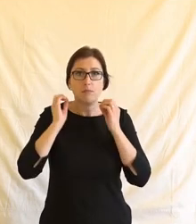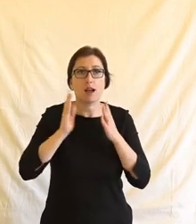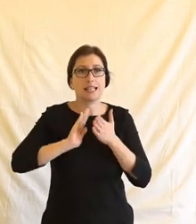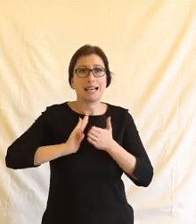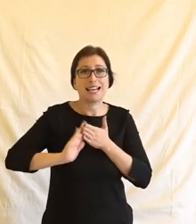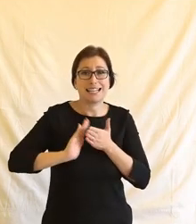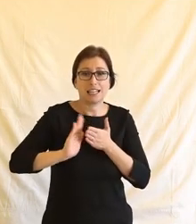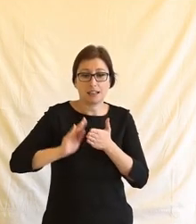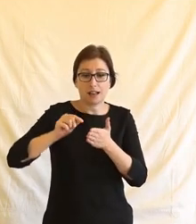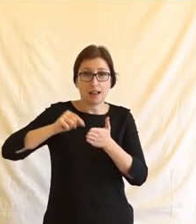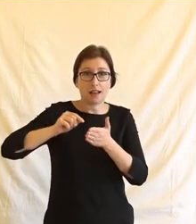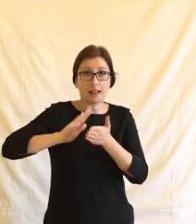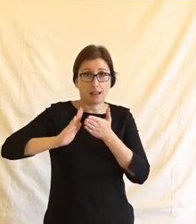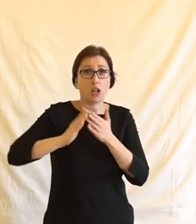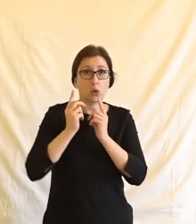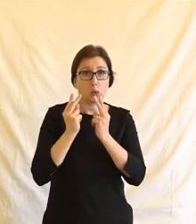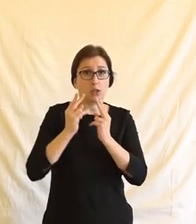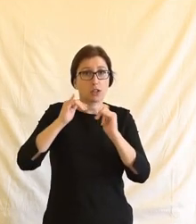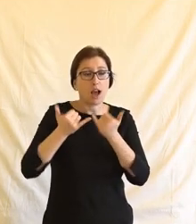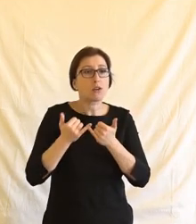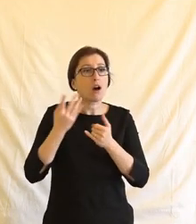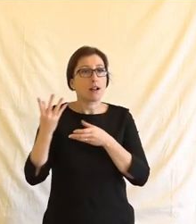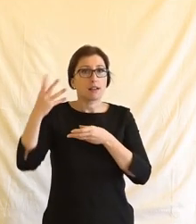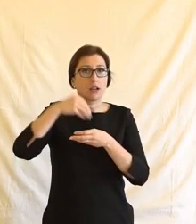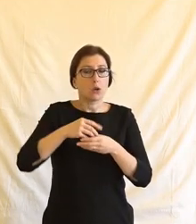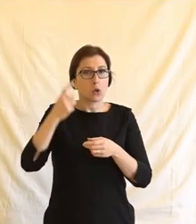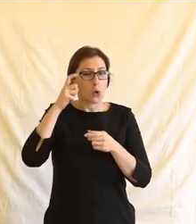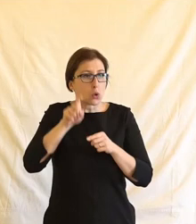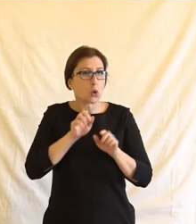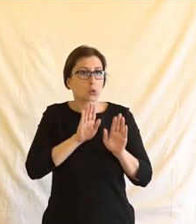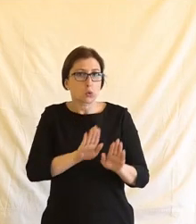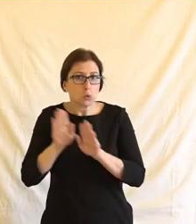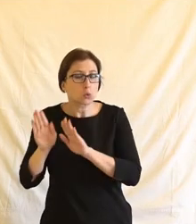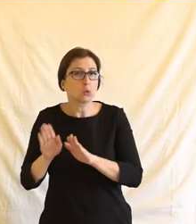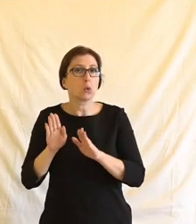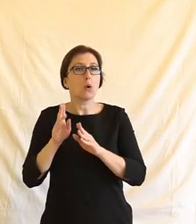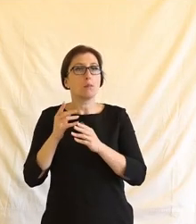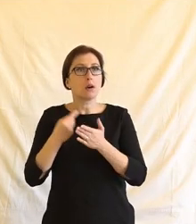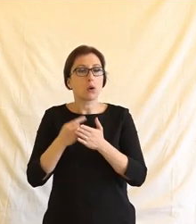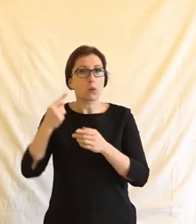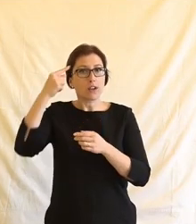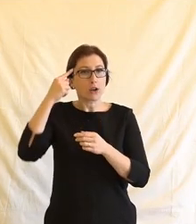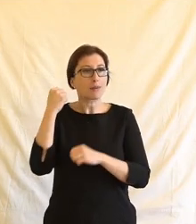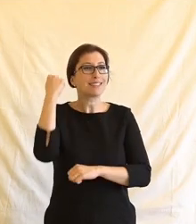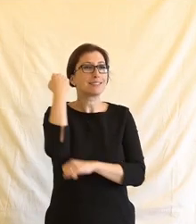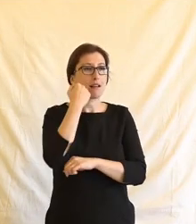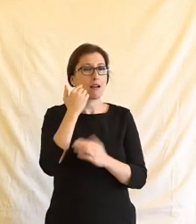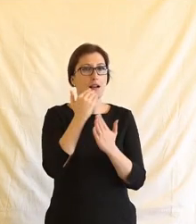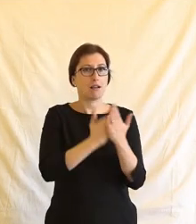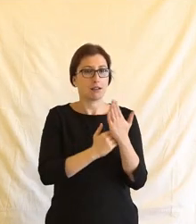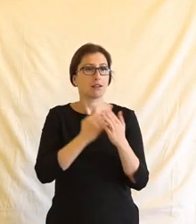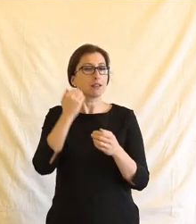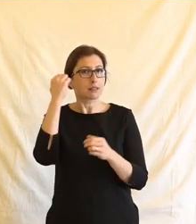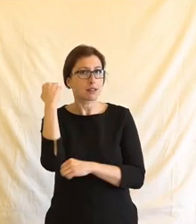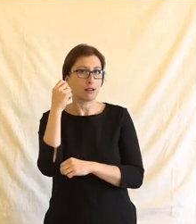rychle je někdy důležité, ale nějaký odstup a vlastně vrácení se k těm základním principům je